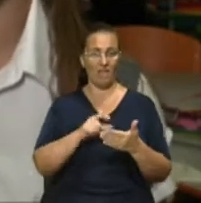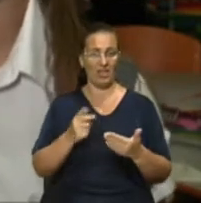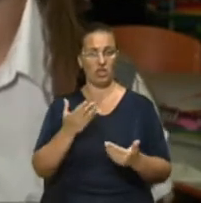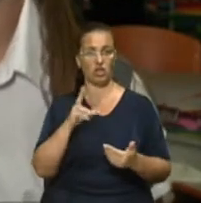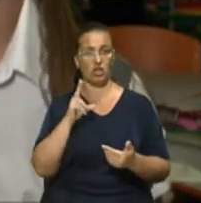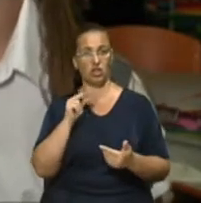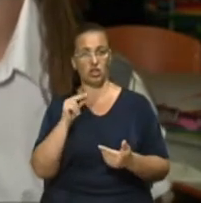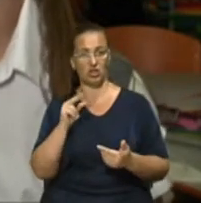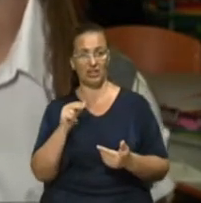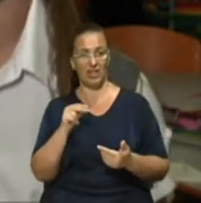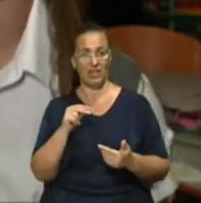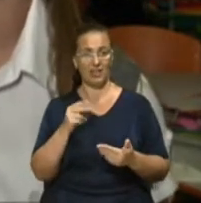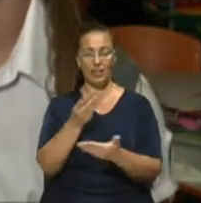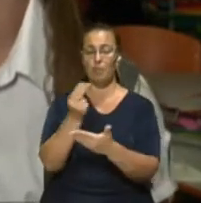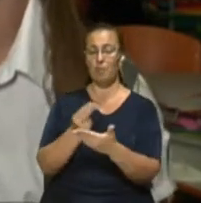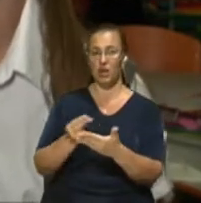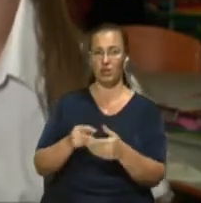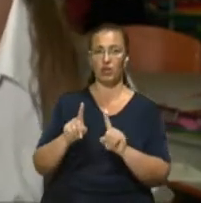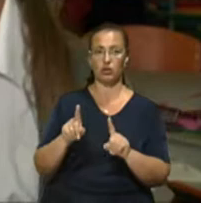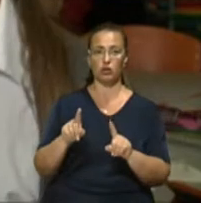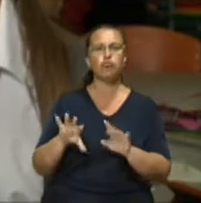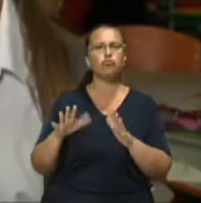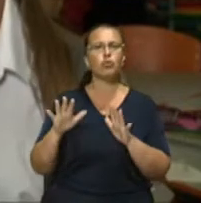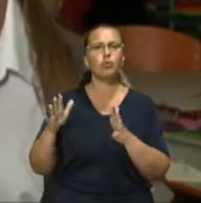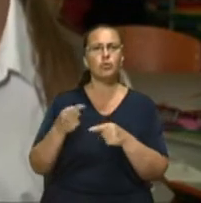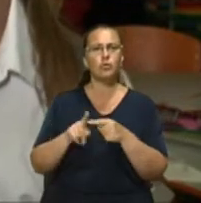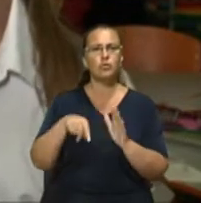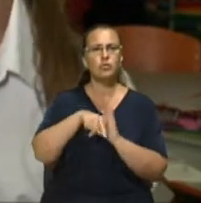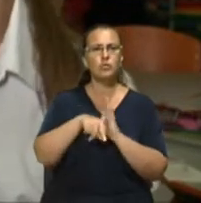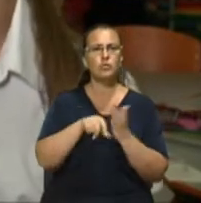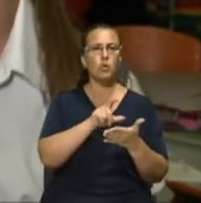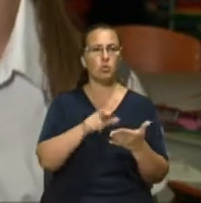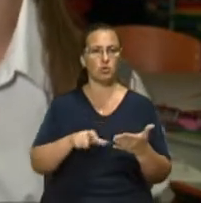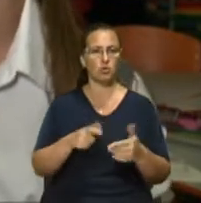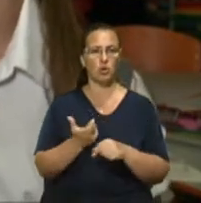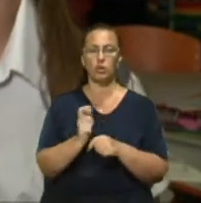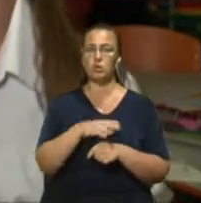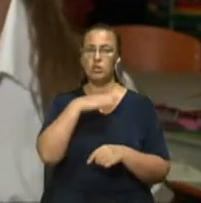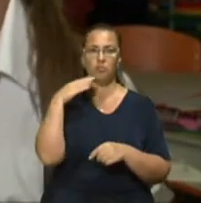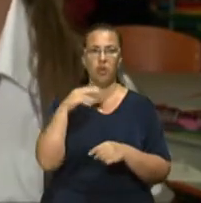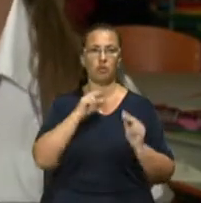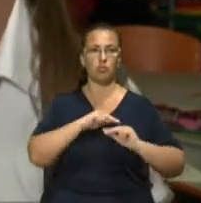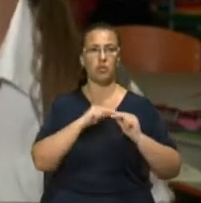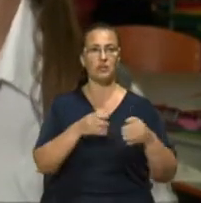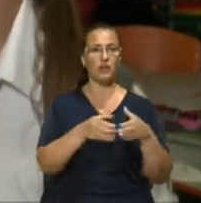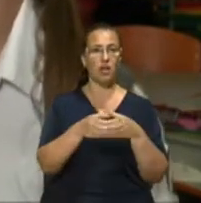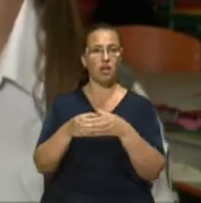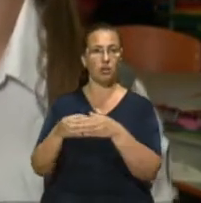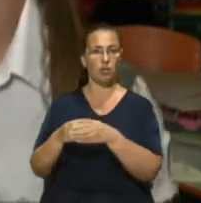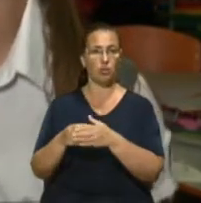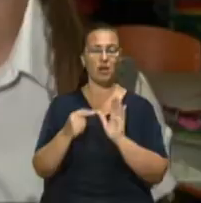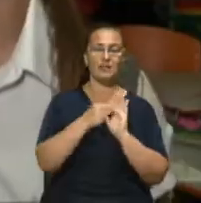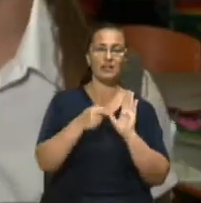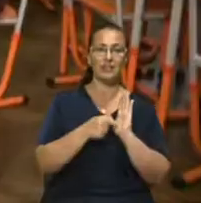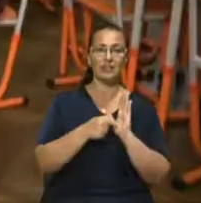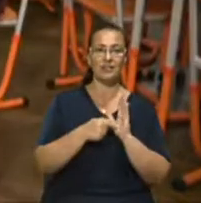малювати, що відбувалося в цьому вірші. З цим ми дуже багато працювали в групах, ми ділилися